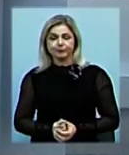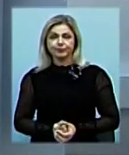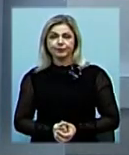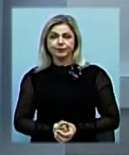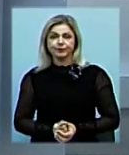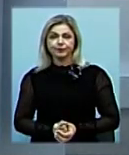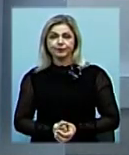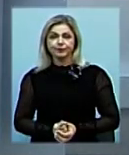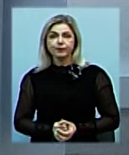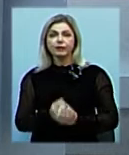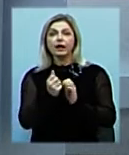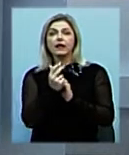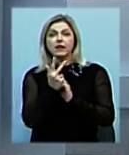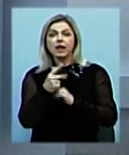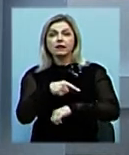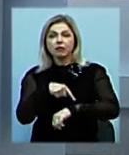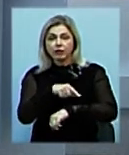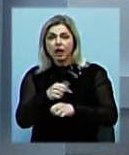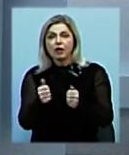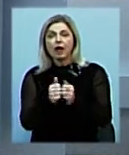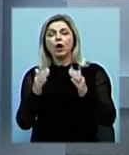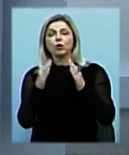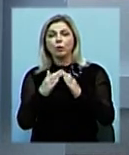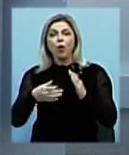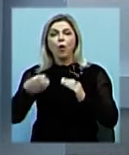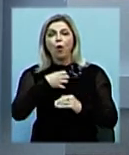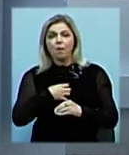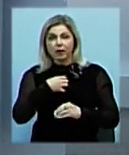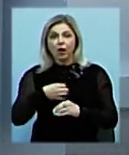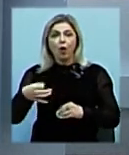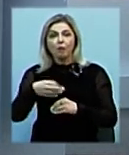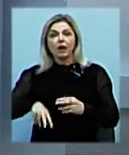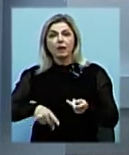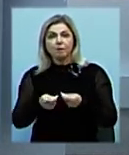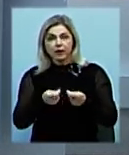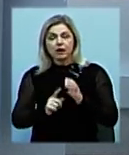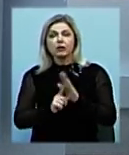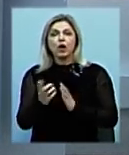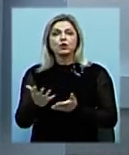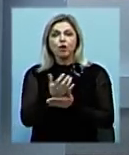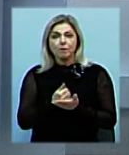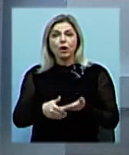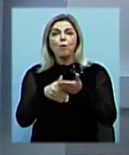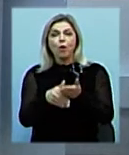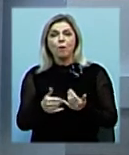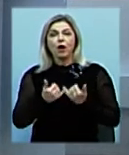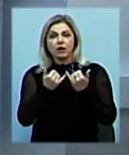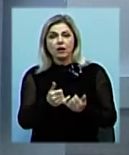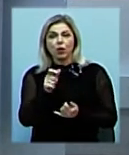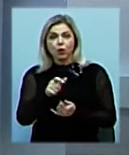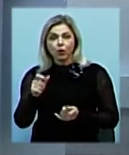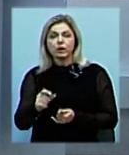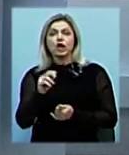О 13-тій біля будівлі обласної державної адміністрації почали збирати гуманітарну допомогу для евакуйованих у Ічні